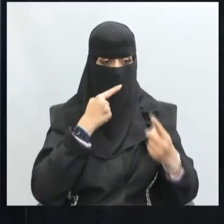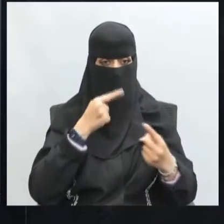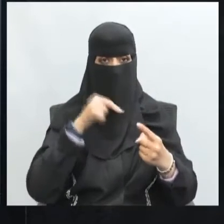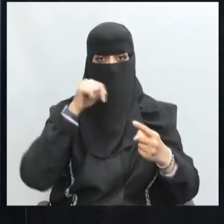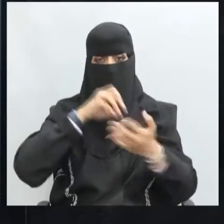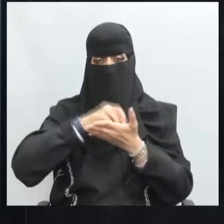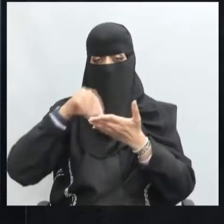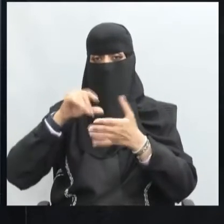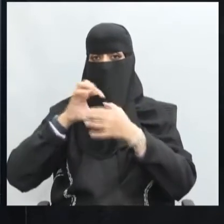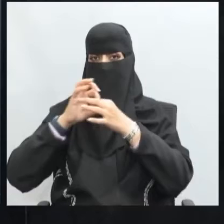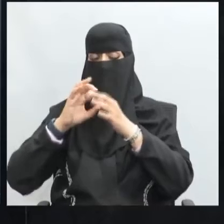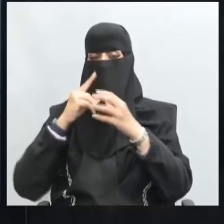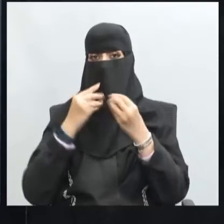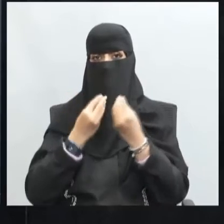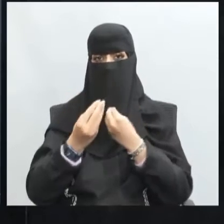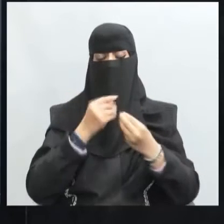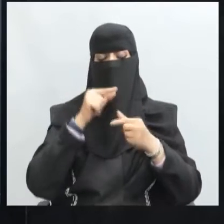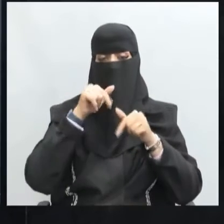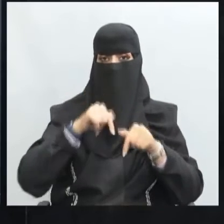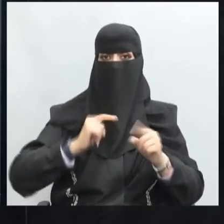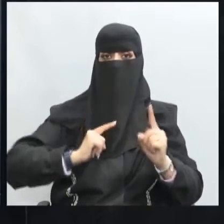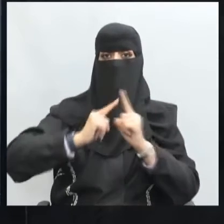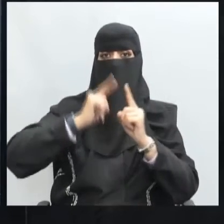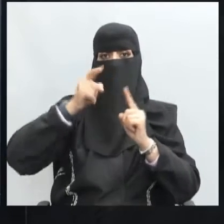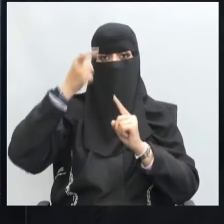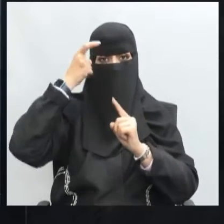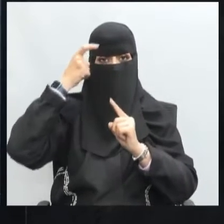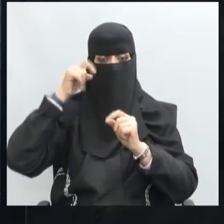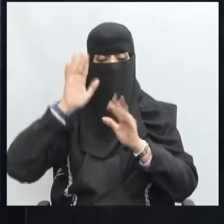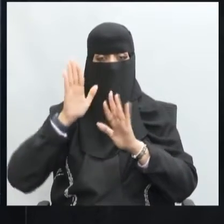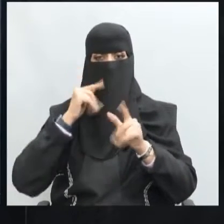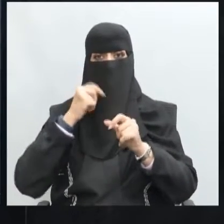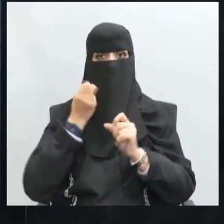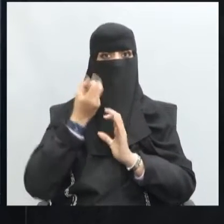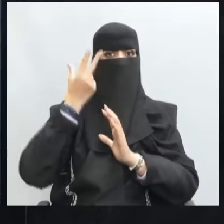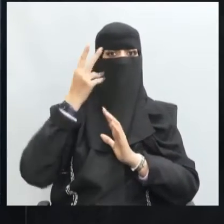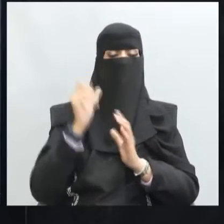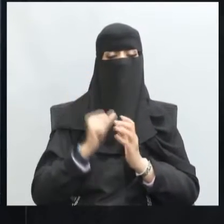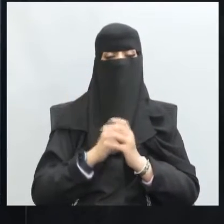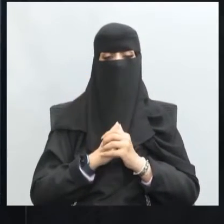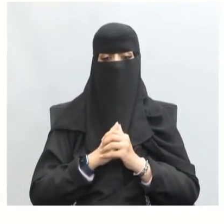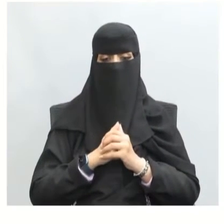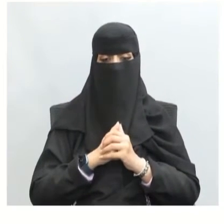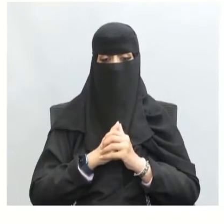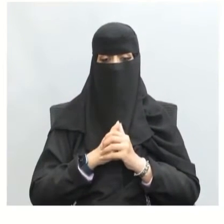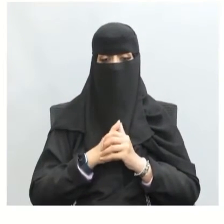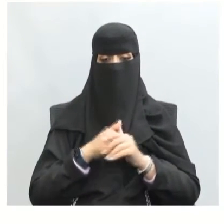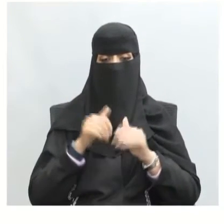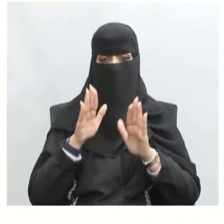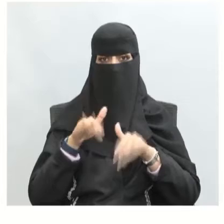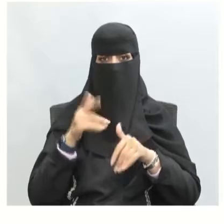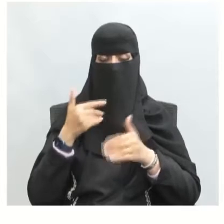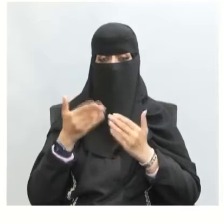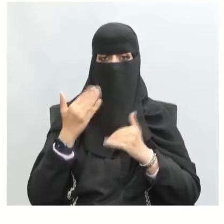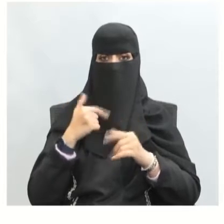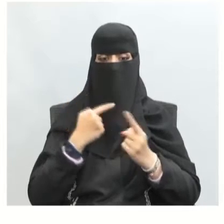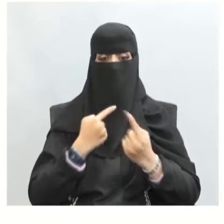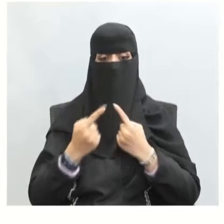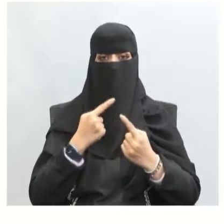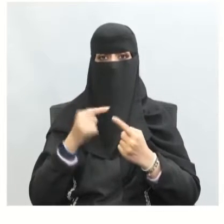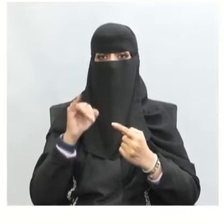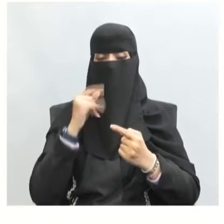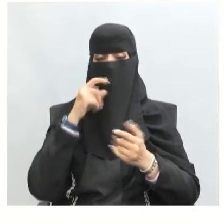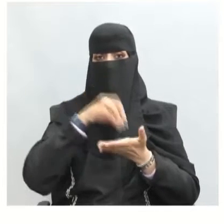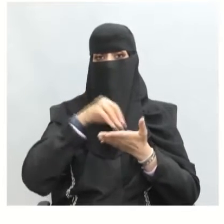يساعدنا على تحقيق المعرفة والوعي أيضا يعد الحوار من أهم